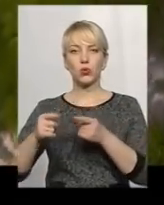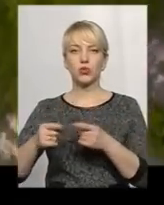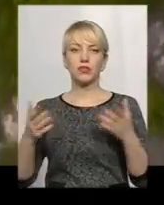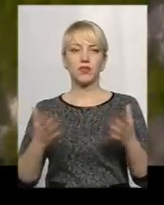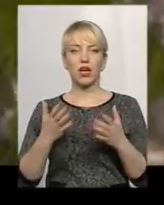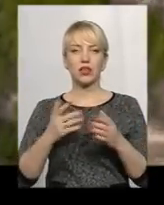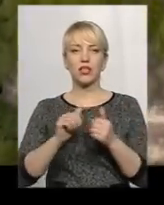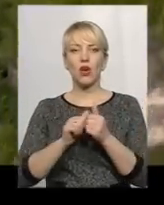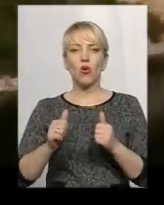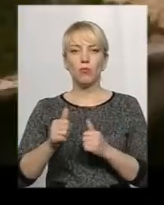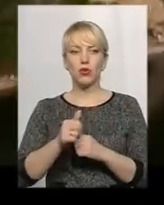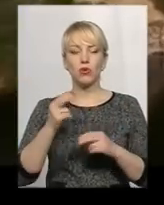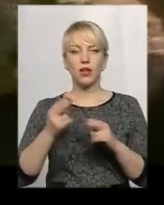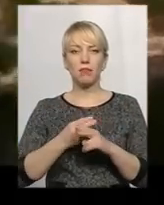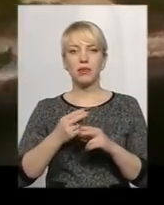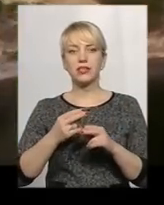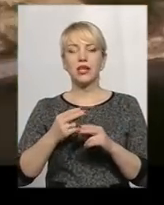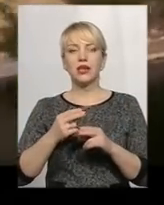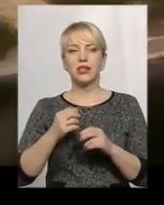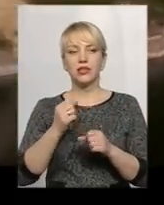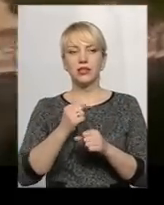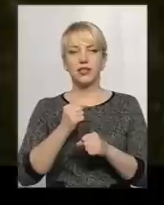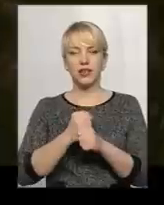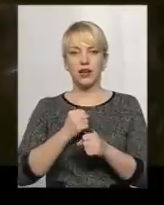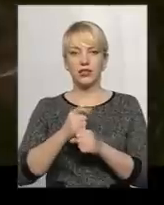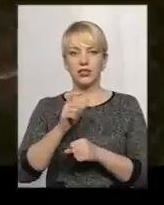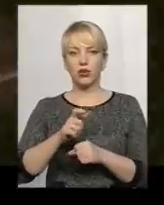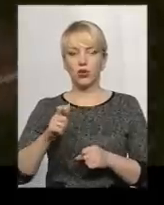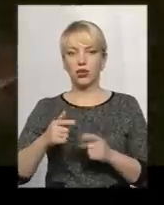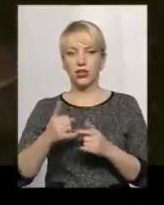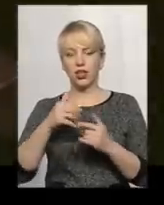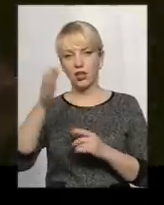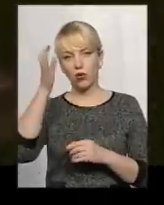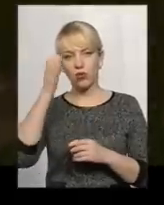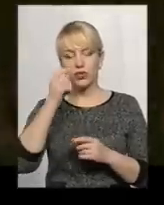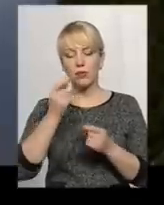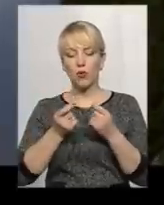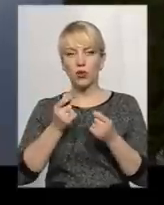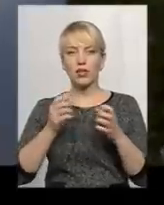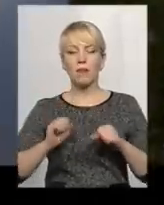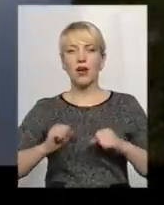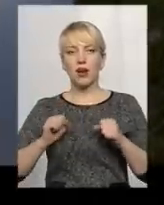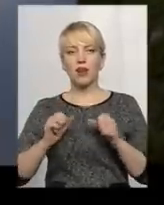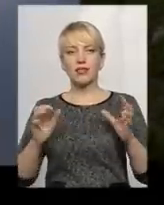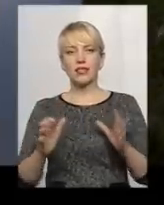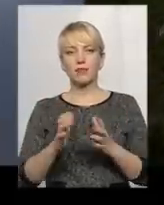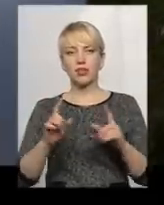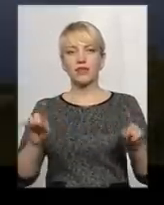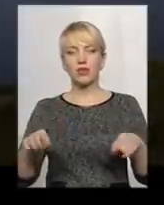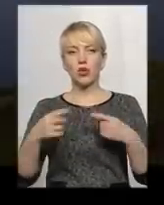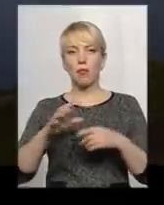яких оминула бездумна діяльність людини. Нині науковці по крупинках намагаються зберегти та відтворити